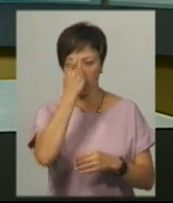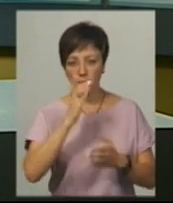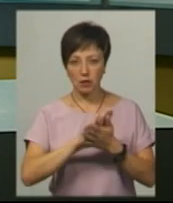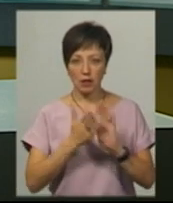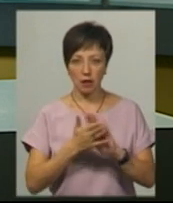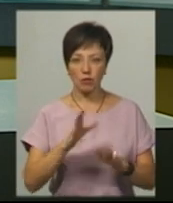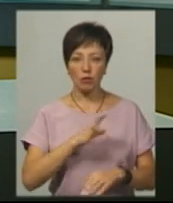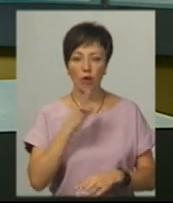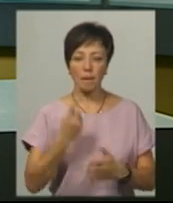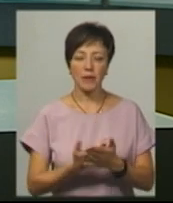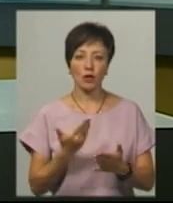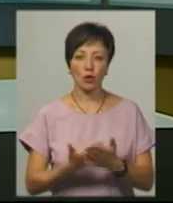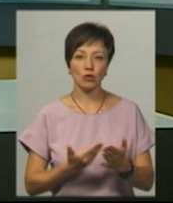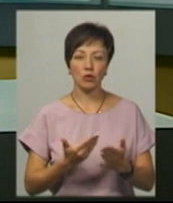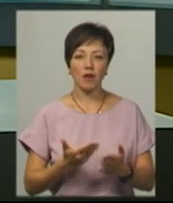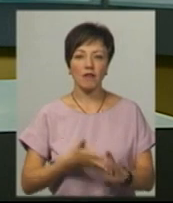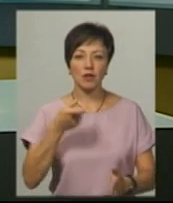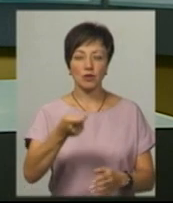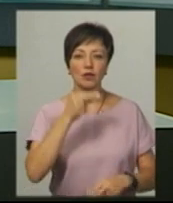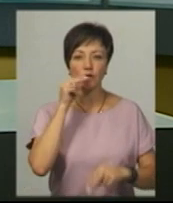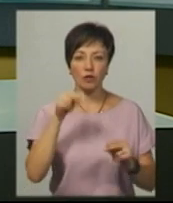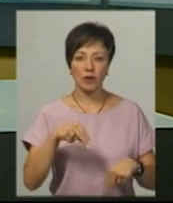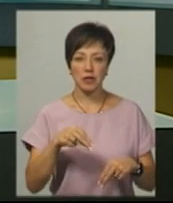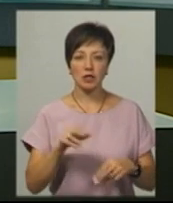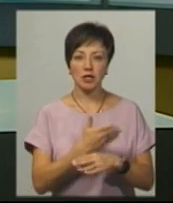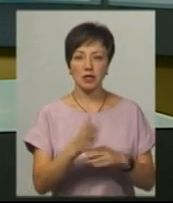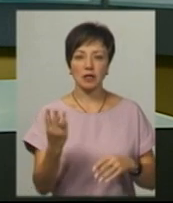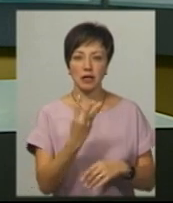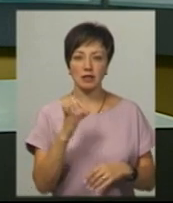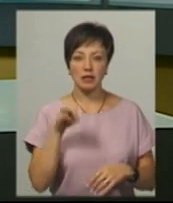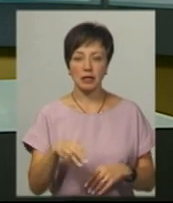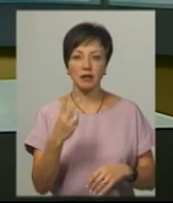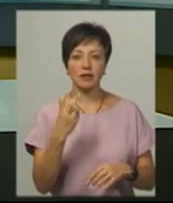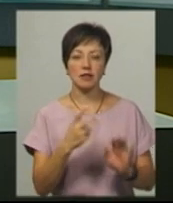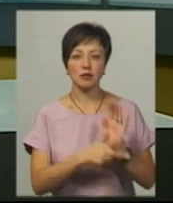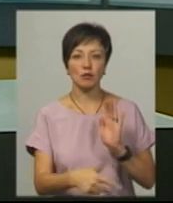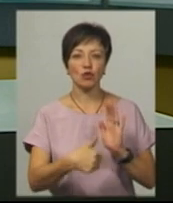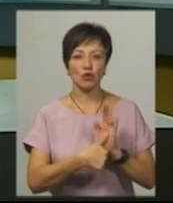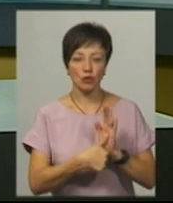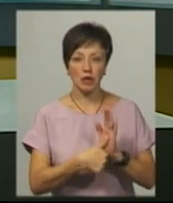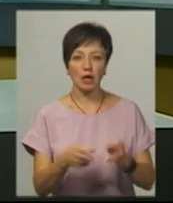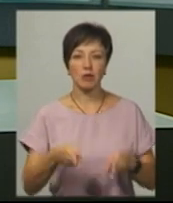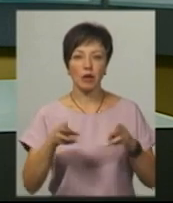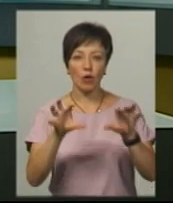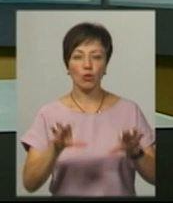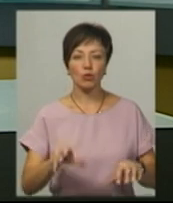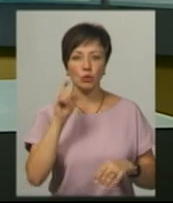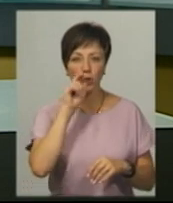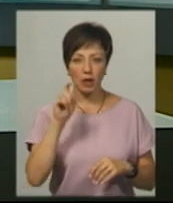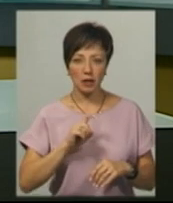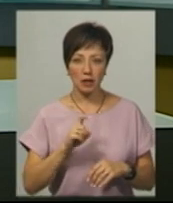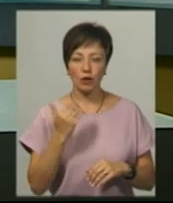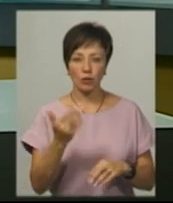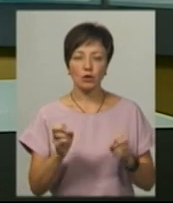стані. Підозрюваному експосадовцю висунули звинувачення за частиною 3 статті 286 Кримінального кодексу України.